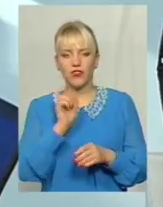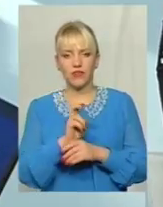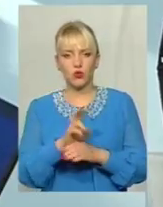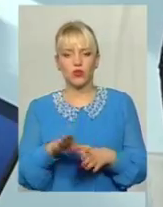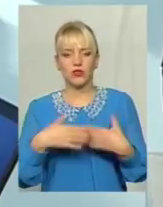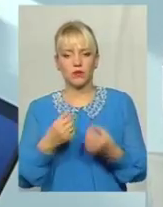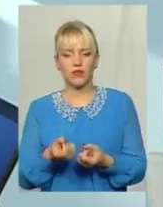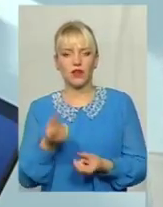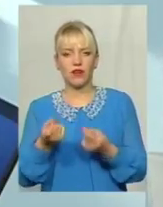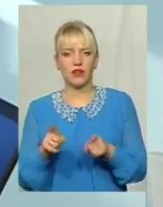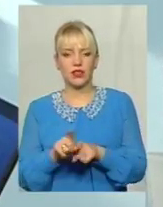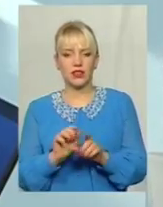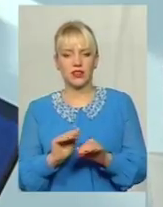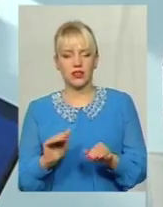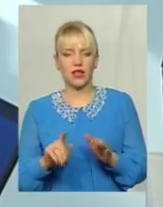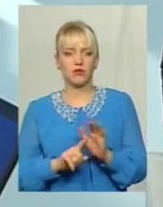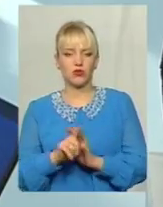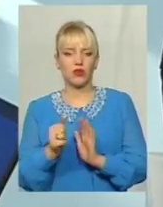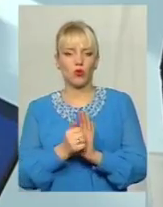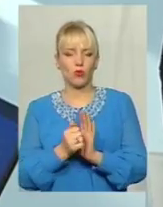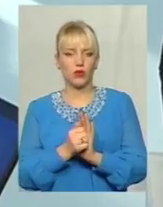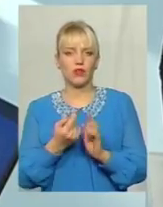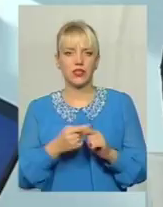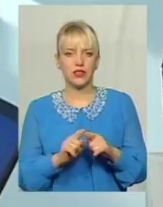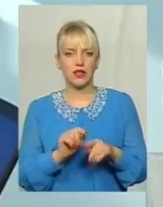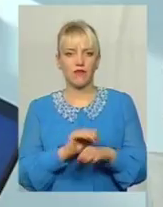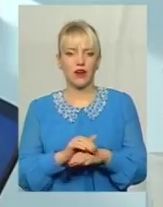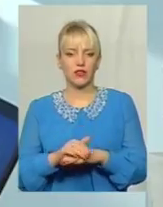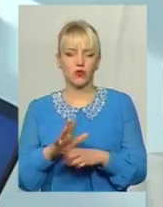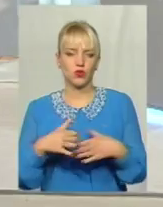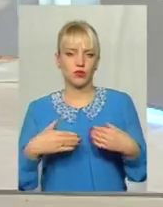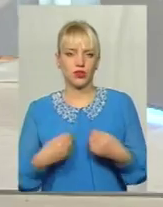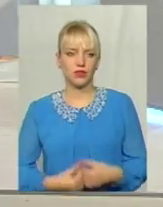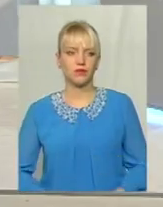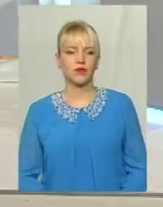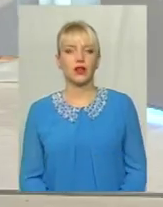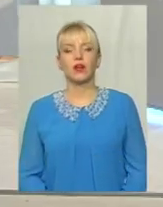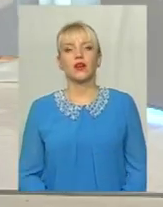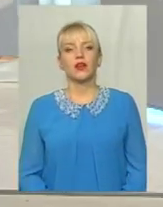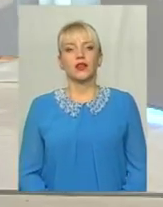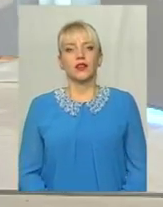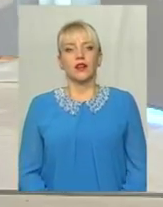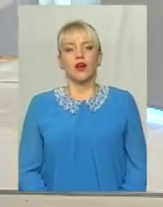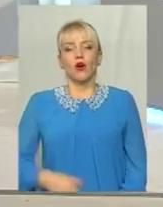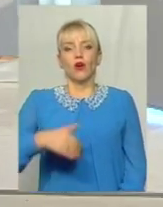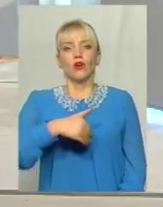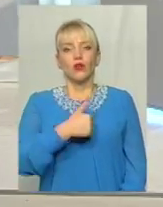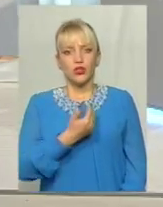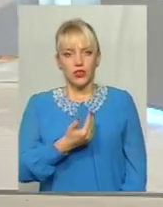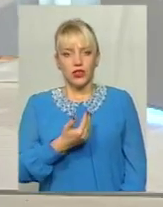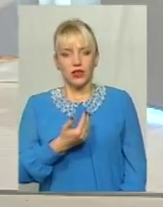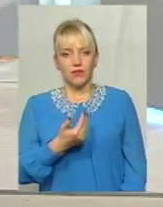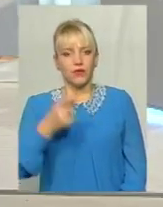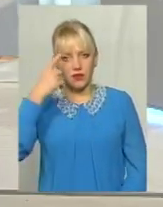дітей І відповідно Тоді займаються Документуванням Цих фактів насильства В сім'ї Що ж Хочеться